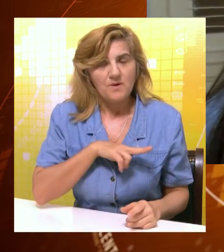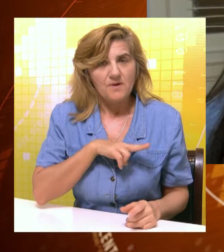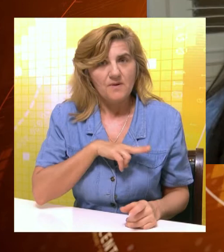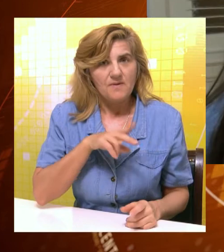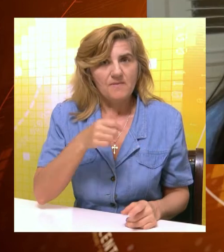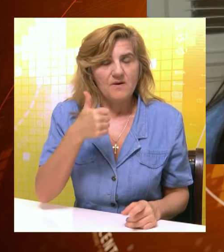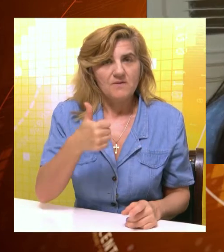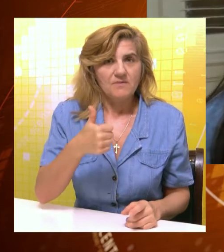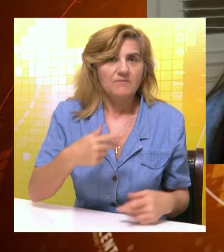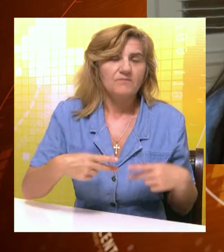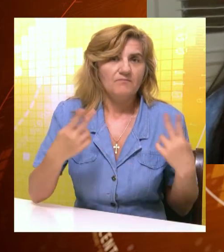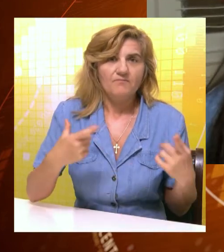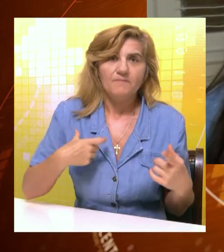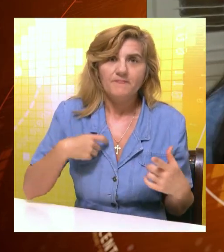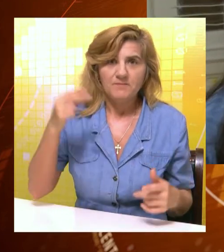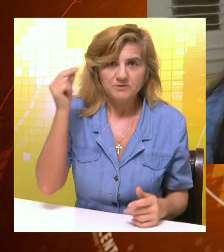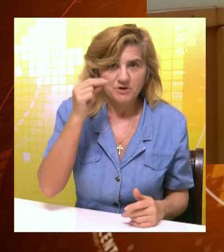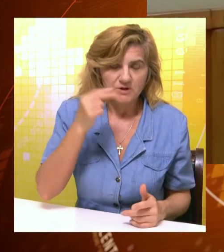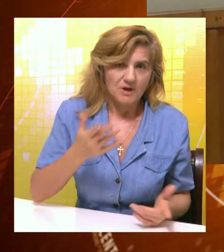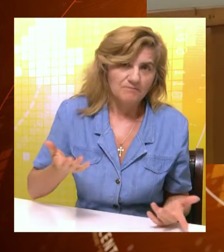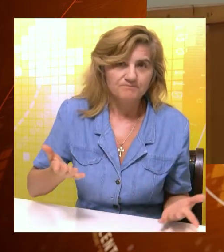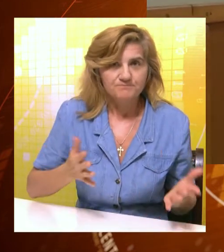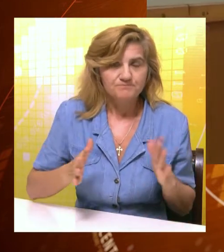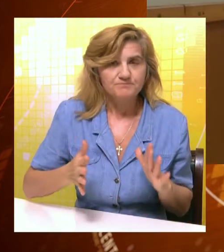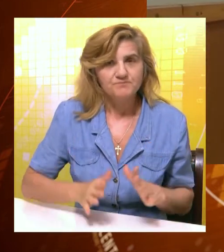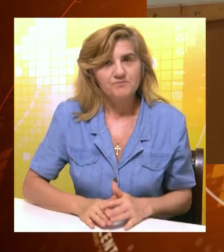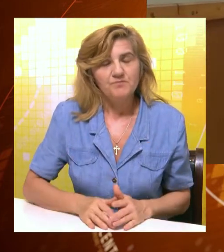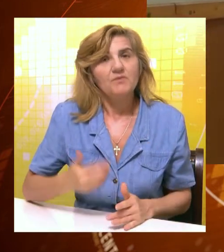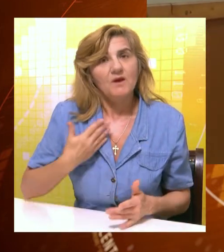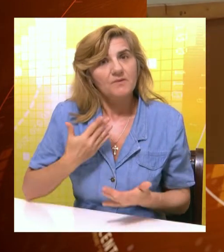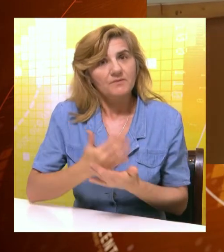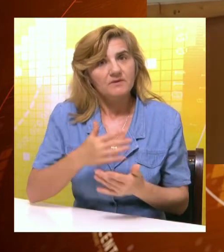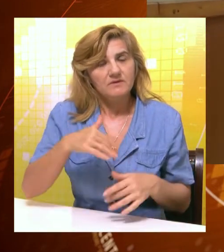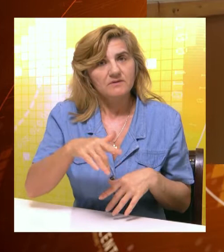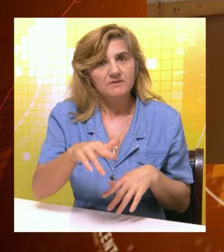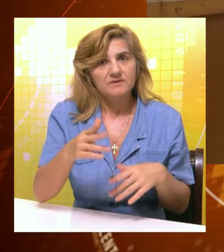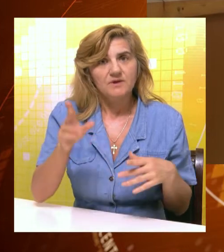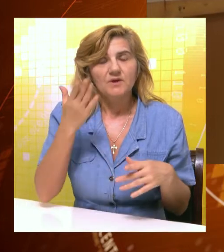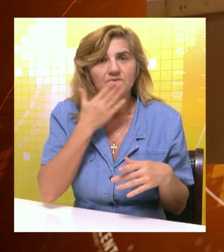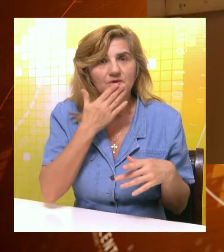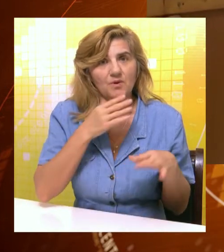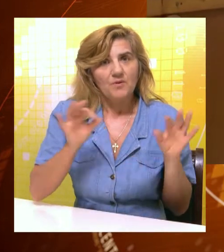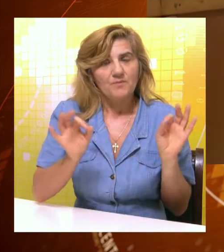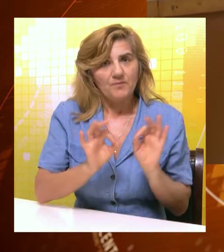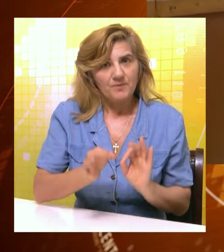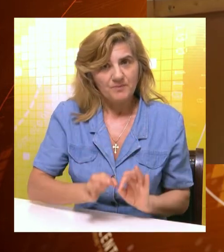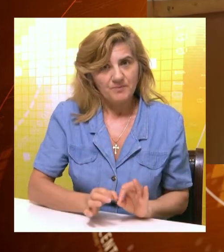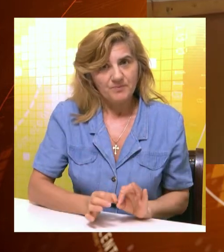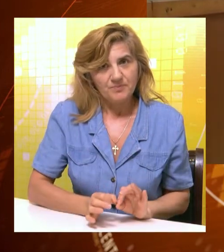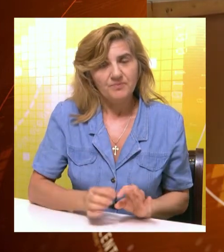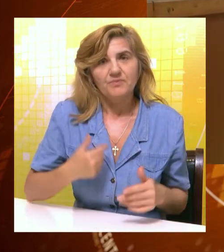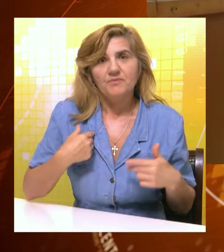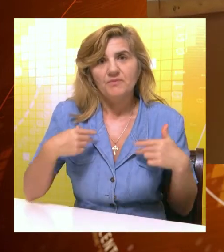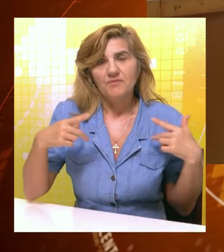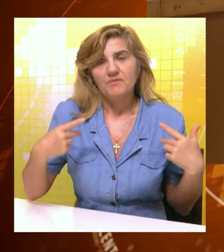svoj smisao i ne može da se nauči. Pa dolazila sam radovno na pripreme i sama sam se koju kuću pripremala, a